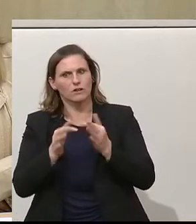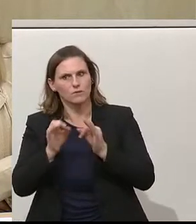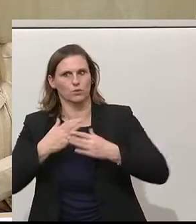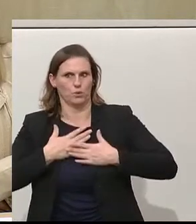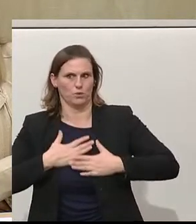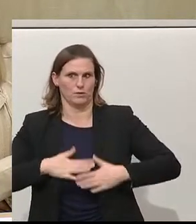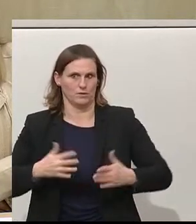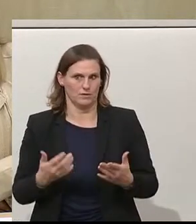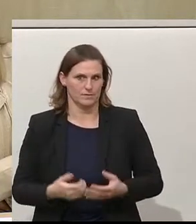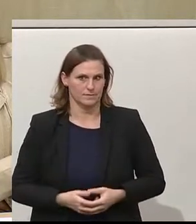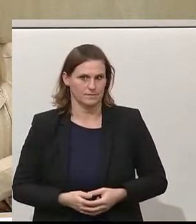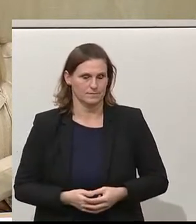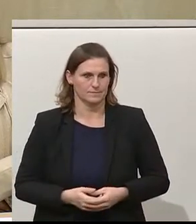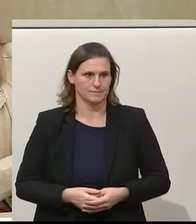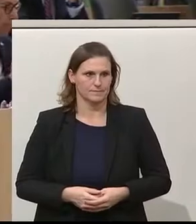geht, meine sehr geehrten Damen und Herren.